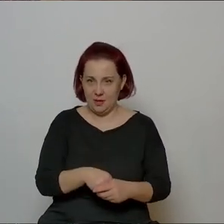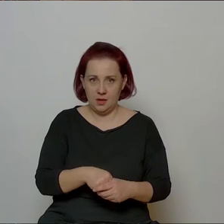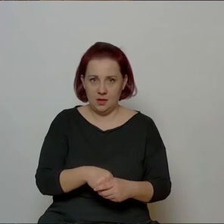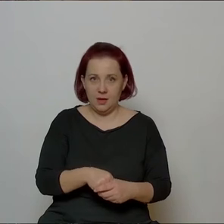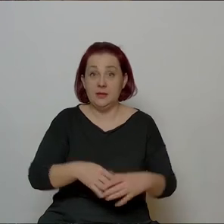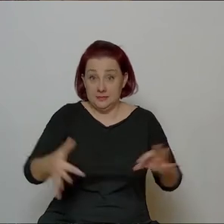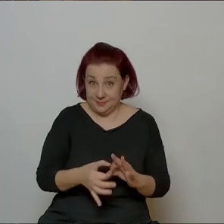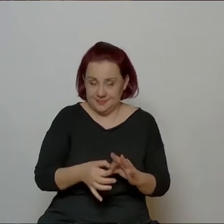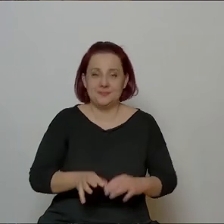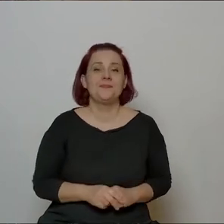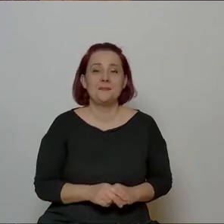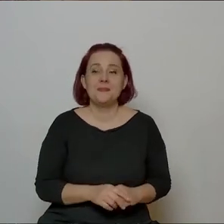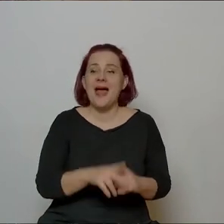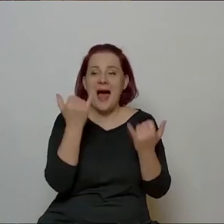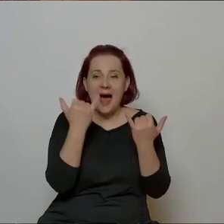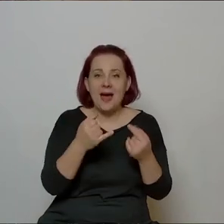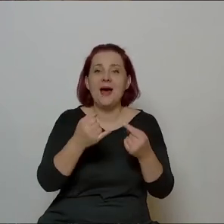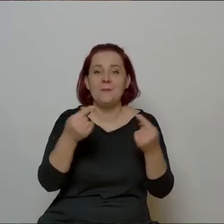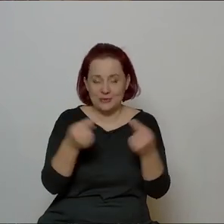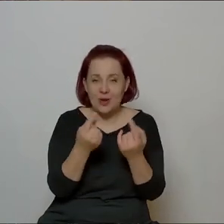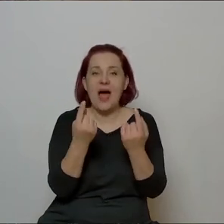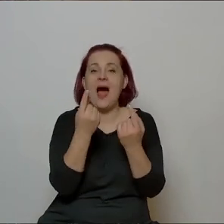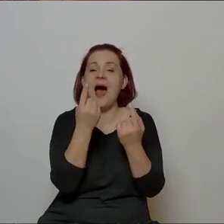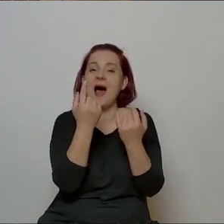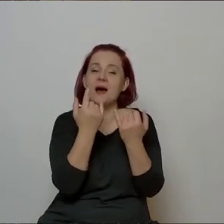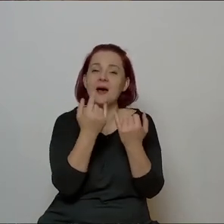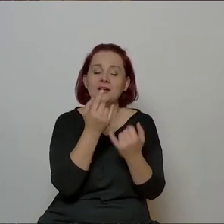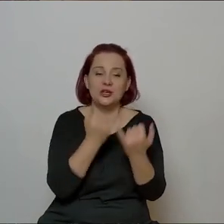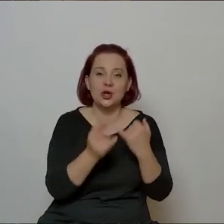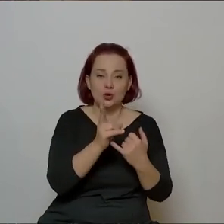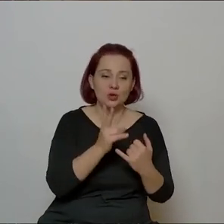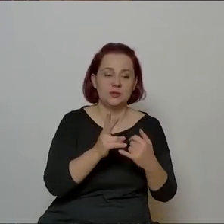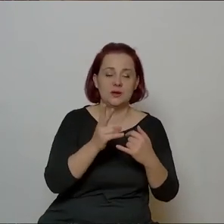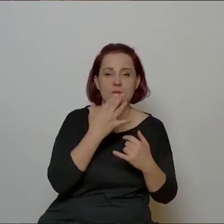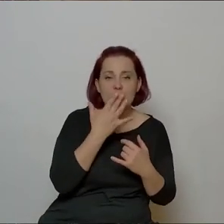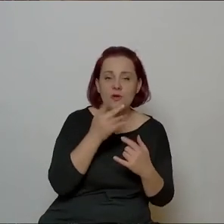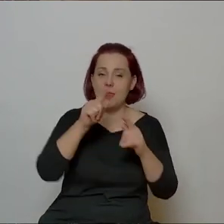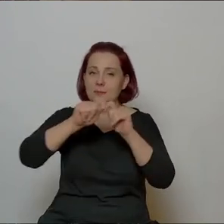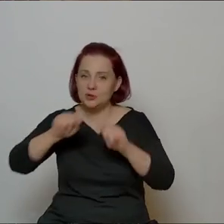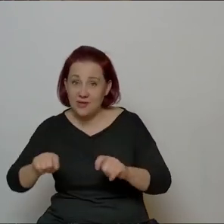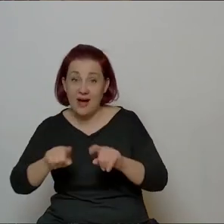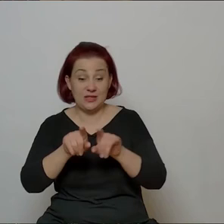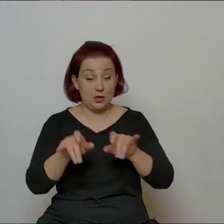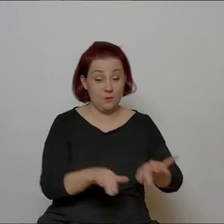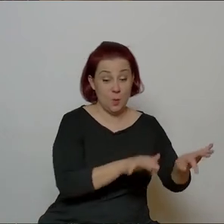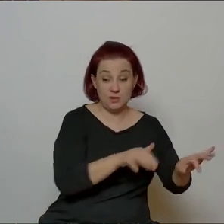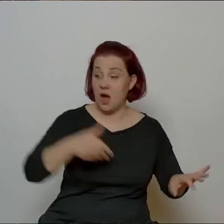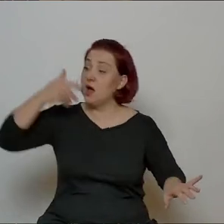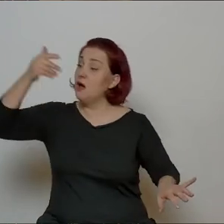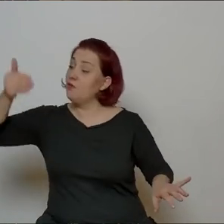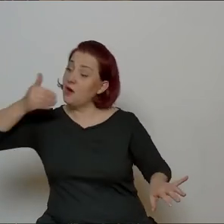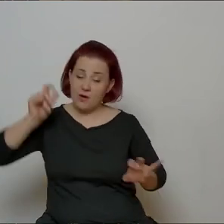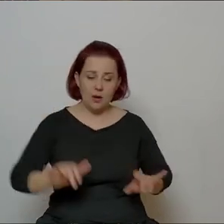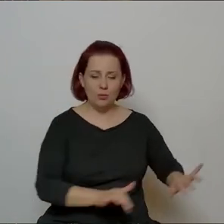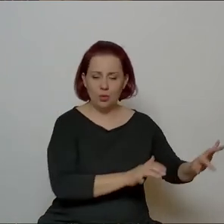jest granie Chopina, potem przerwa, ktoś mówi i znowu, ale to recytowanie na tle muzyki, gdzie nagle muzyka tak